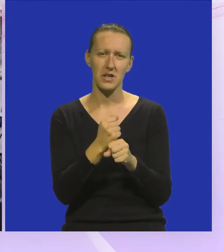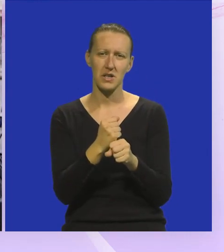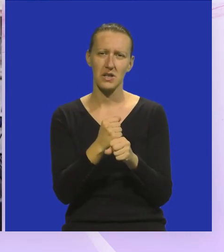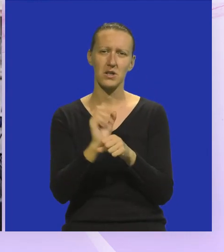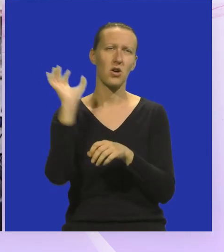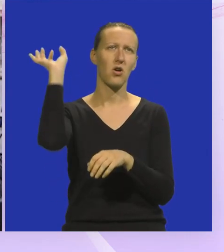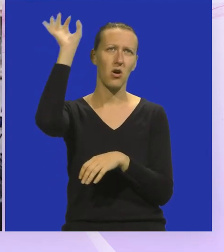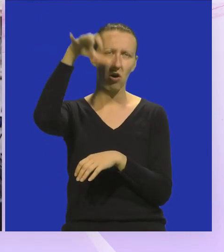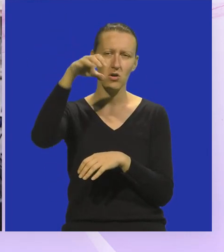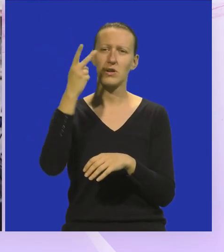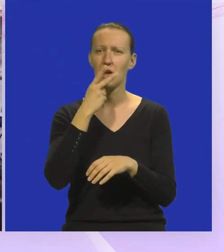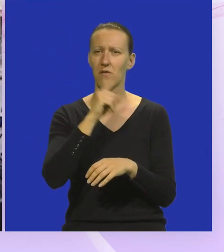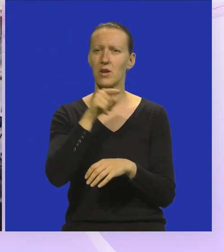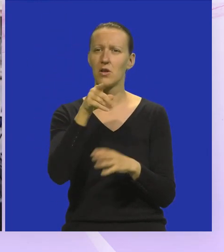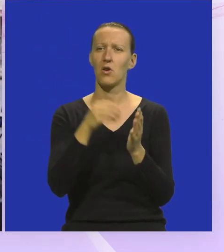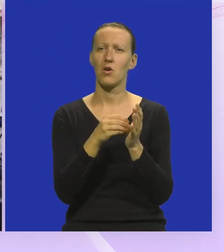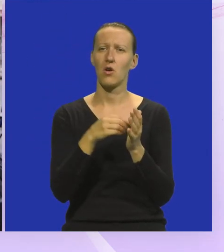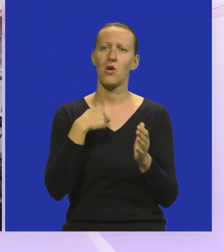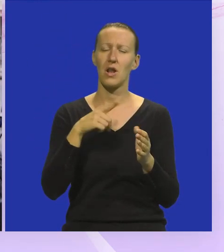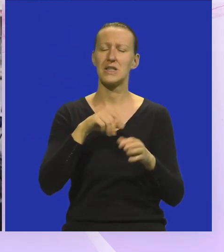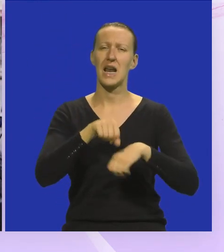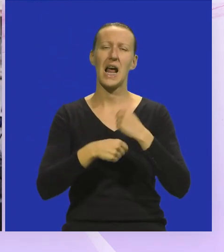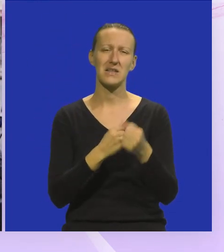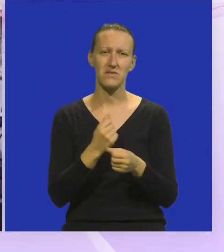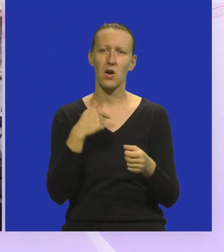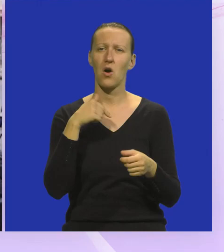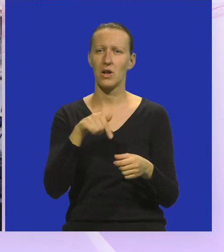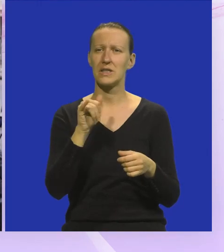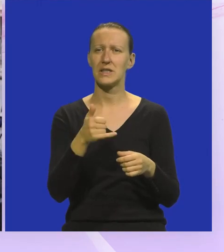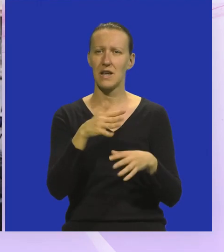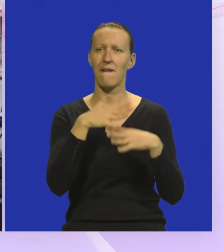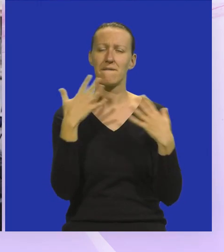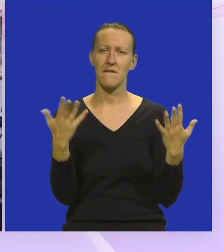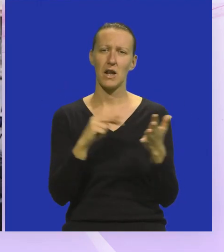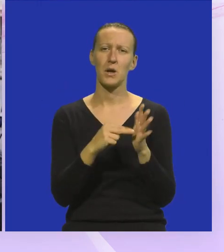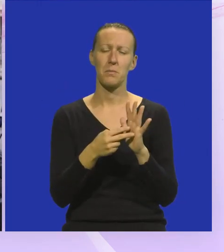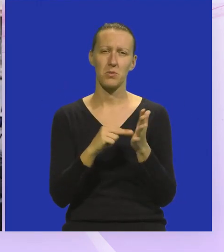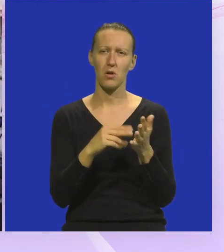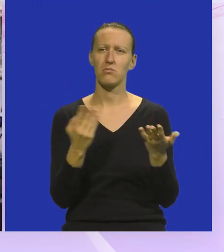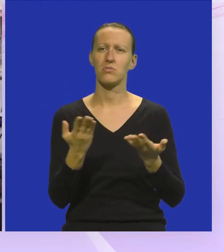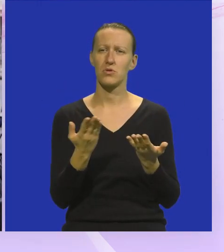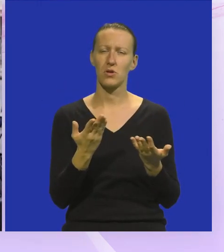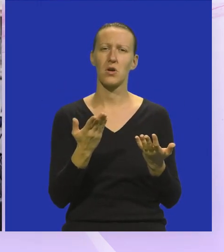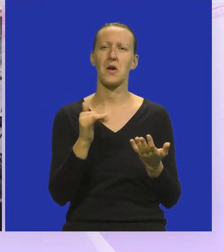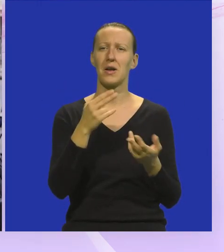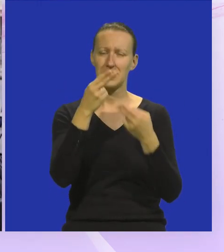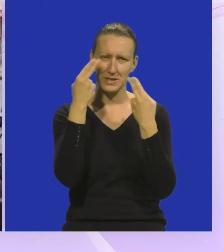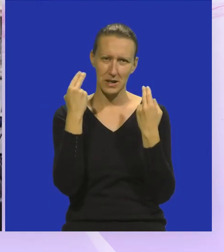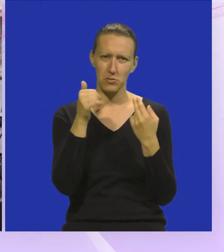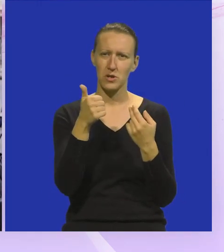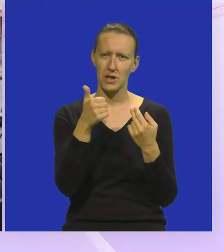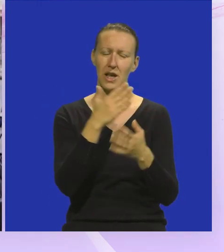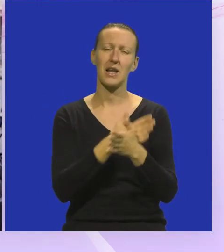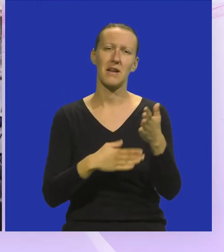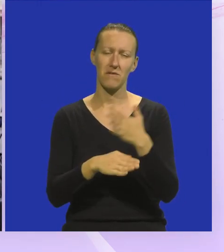košarkom. Naravno, nije to još kod nas razvijeno, kod nas je staj veliki problem, što je sljepoće